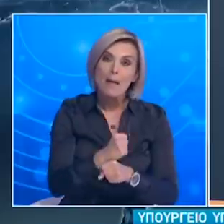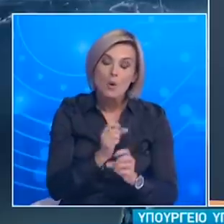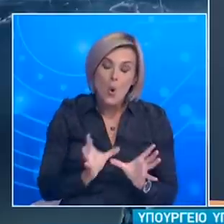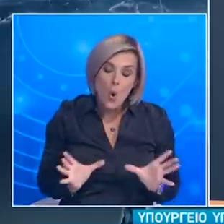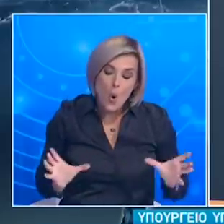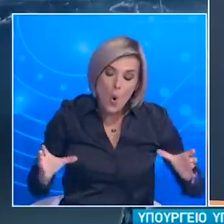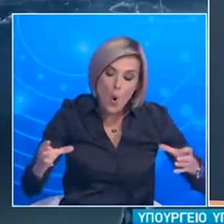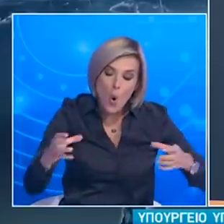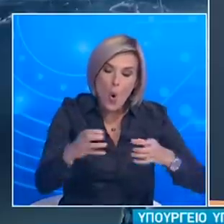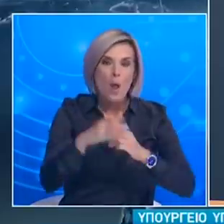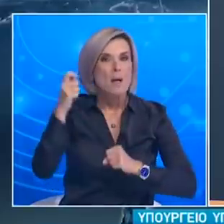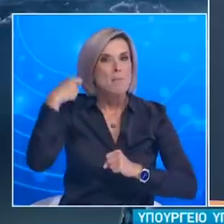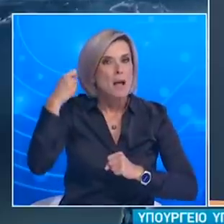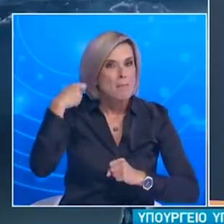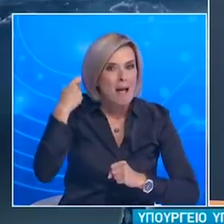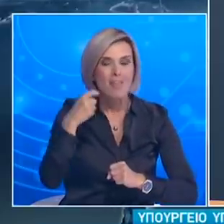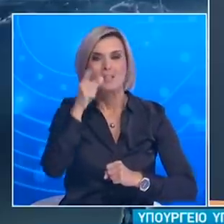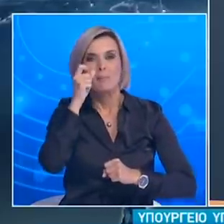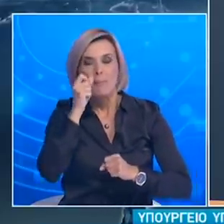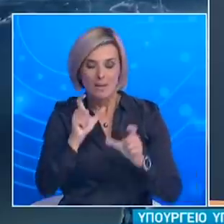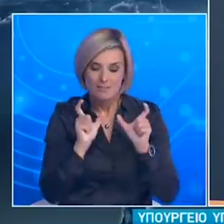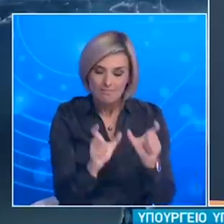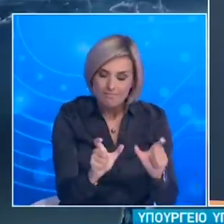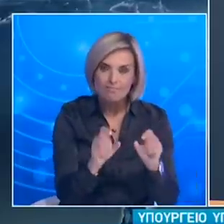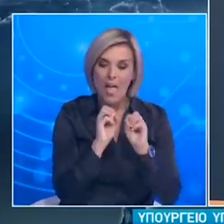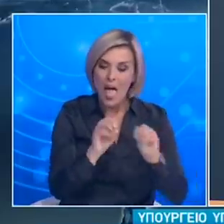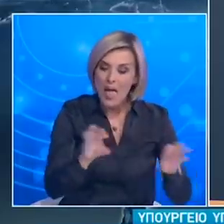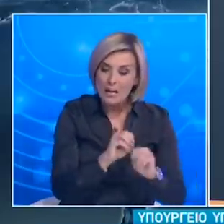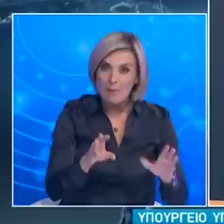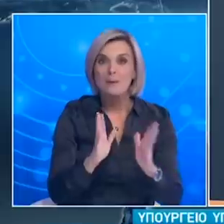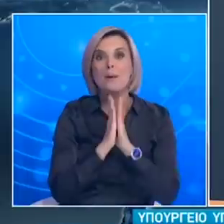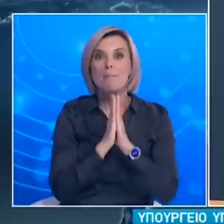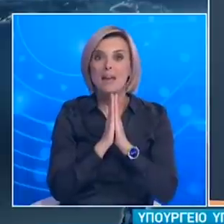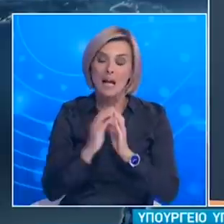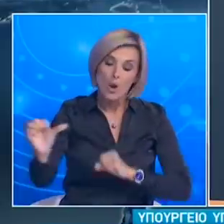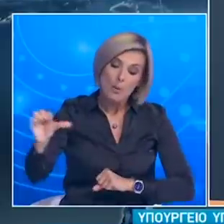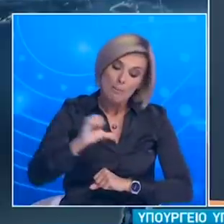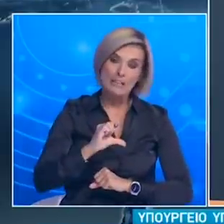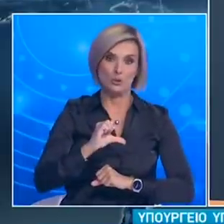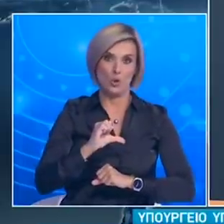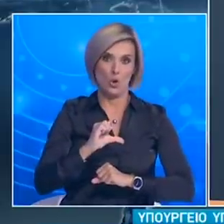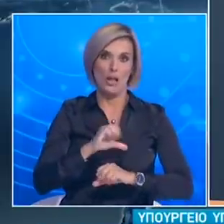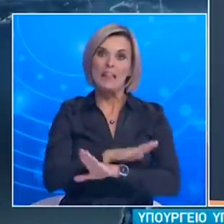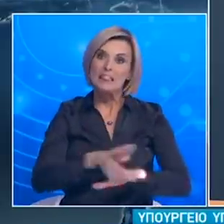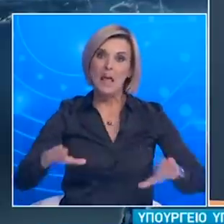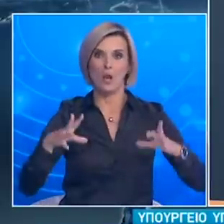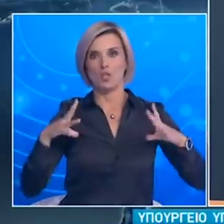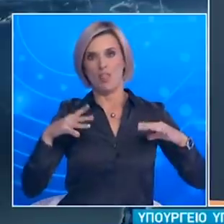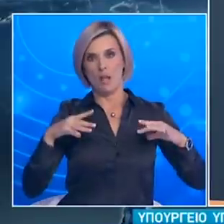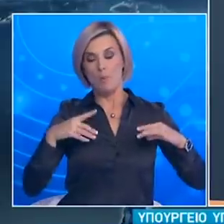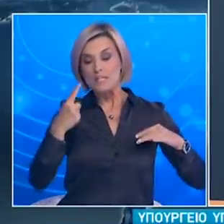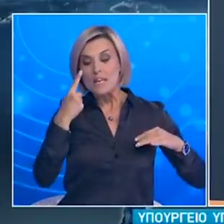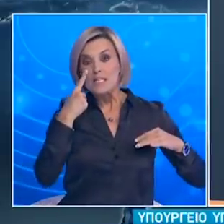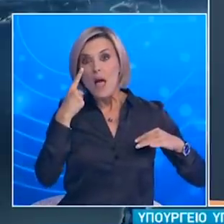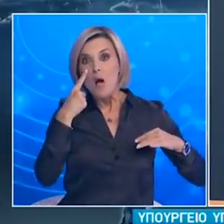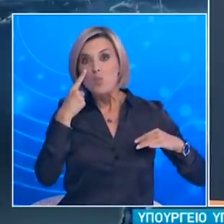Γι' αυτό κάνουμε έκκληση στους γονείς και στους νέους να έχουν επιστρέψει από τις διακοπές τους μέχρι τα τέλη αυτού του μήνα με σκοπό να υπάρχει